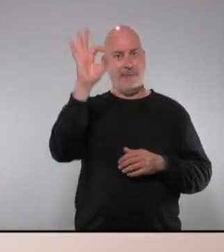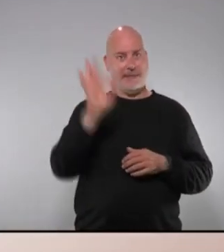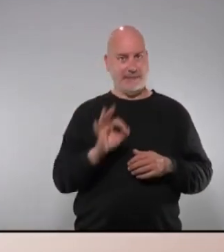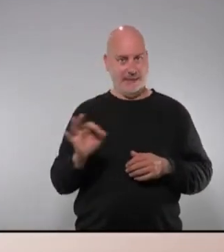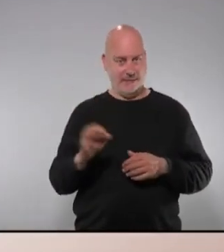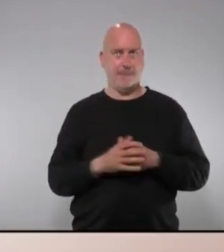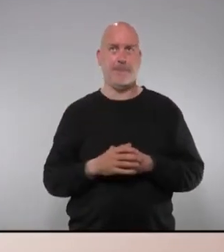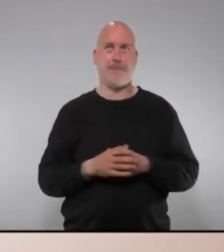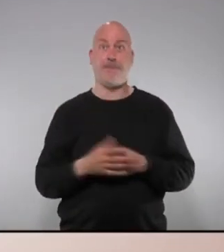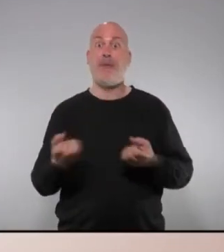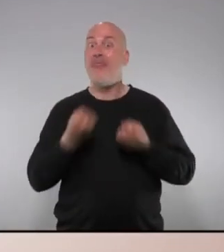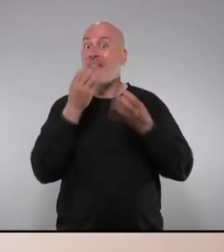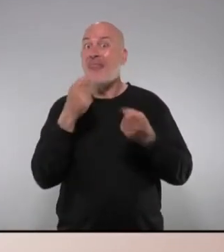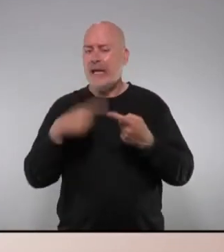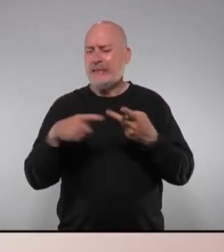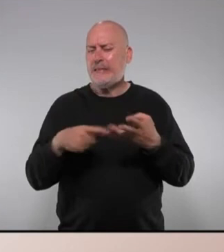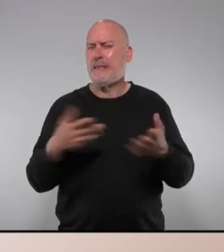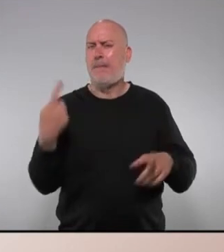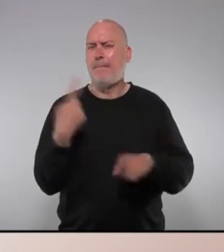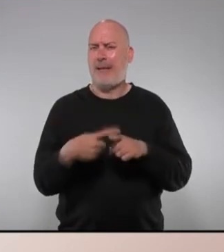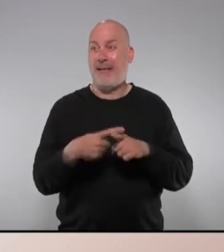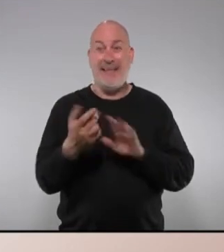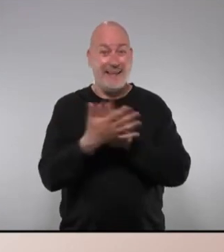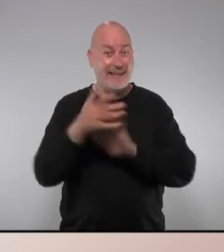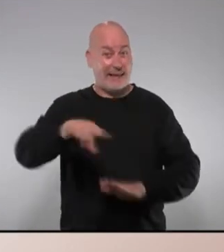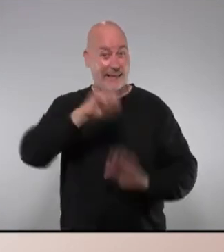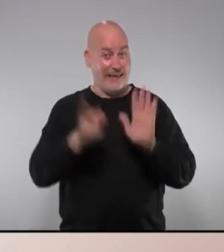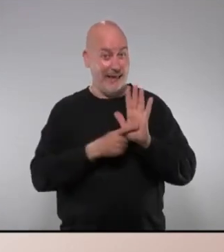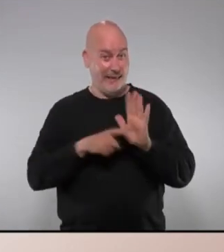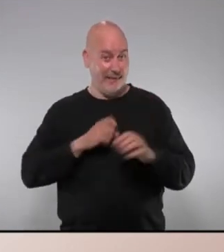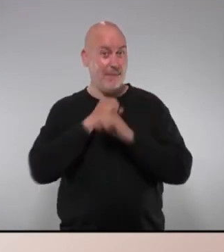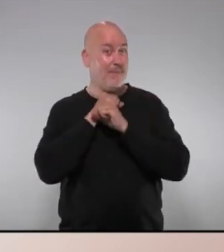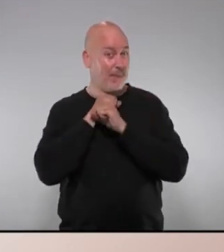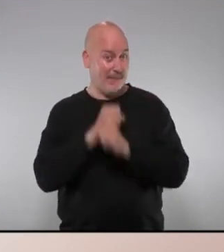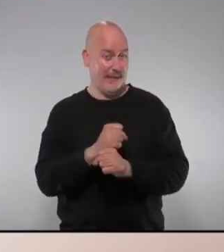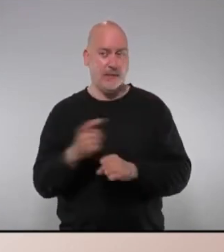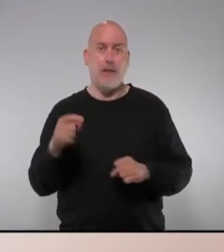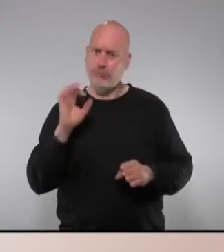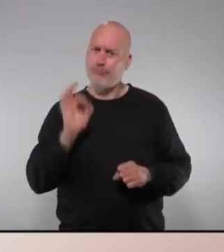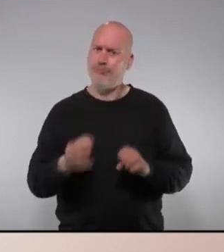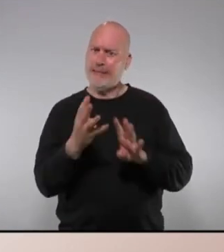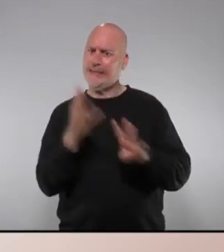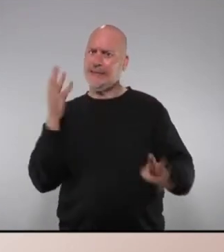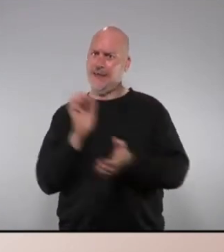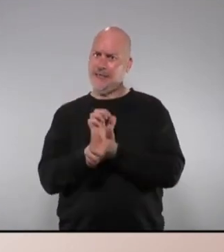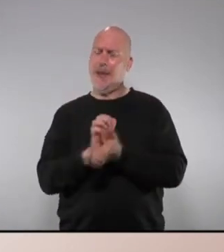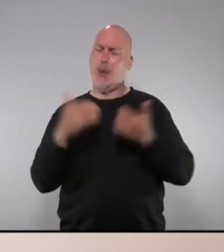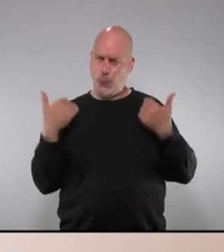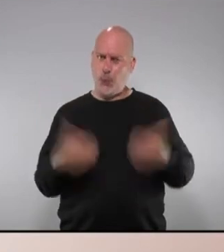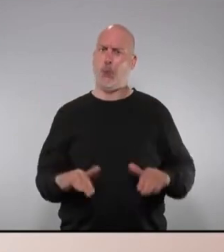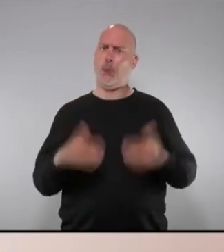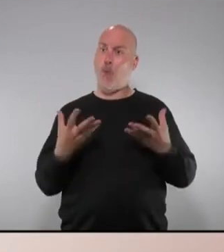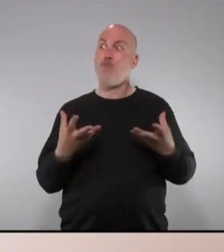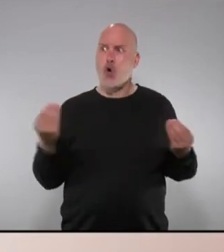per què li dono aquestes dades perquè quan parlem de la llei de la dependència i és veritat nosaltres tenim una llista d'espera força llarga molt